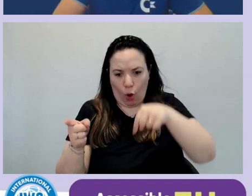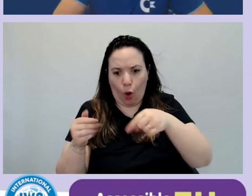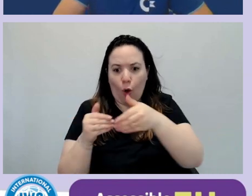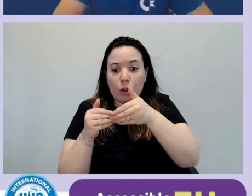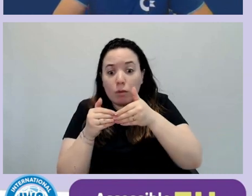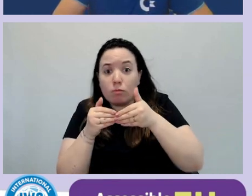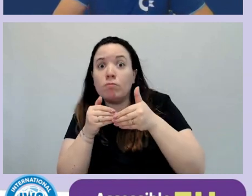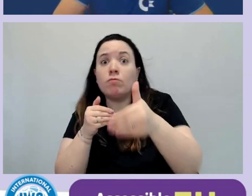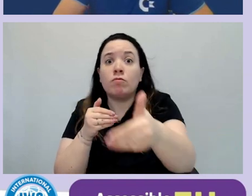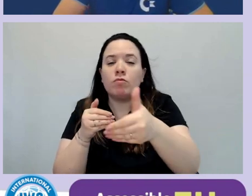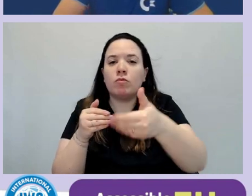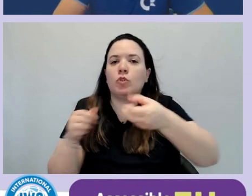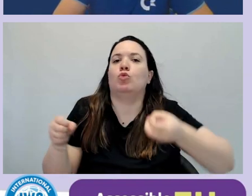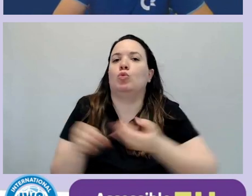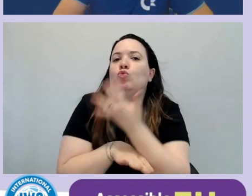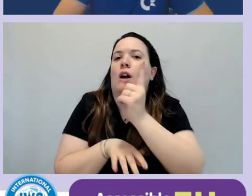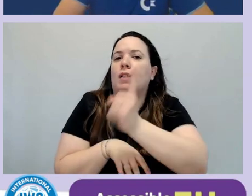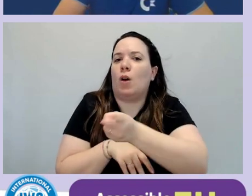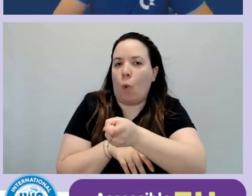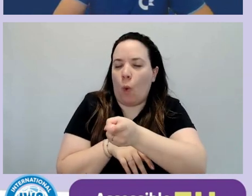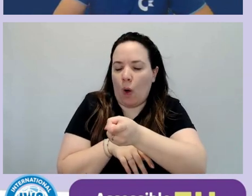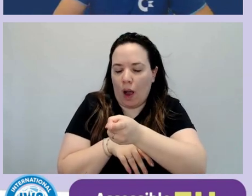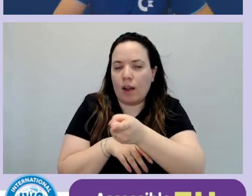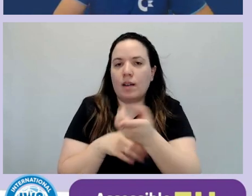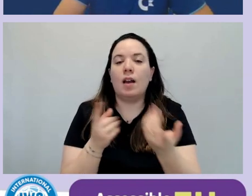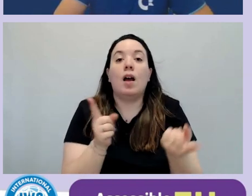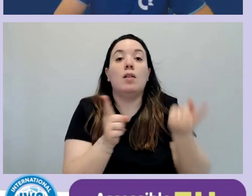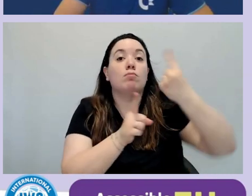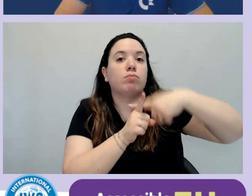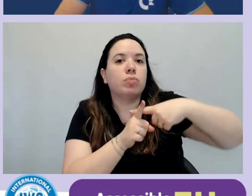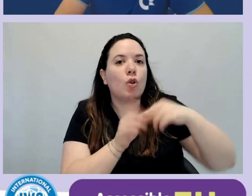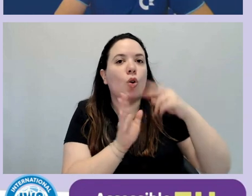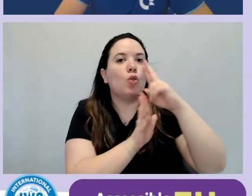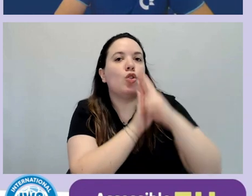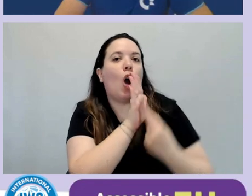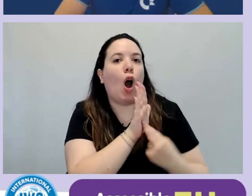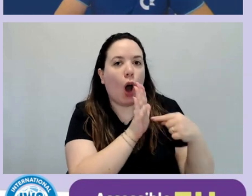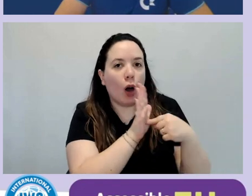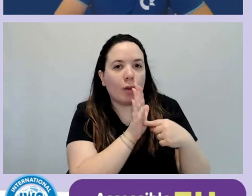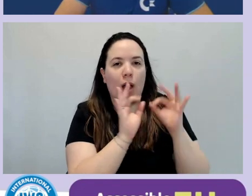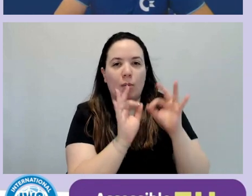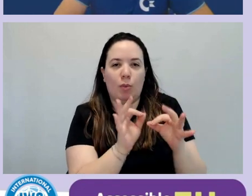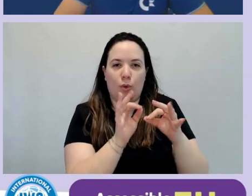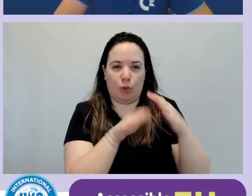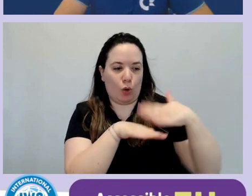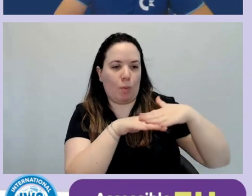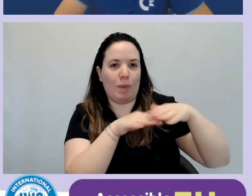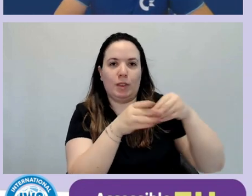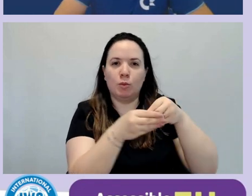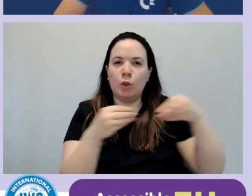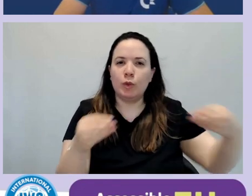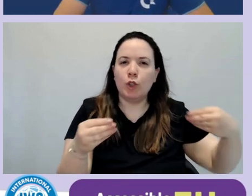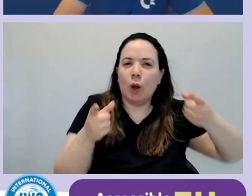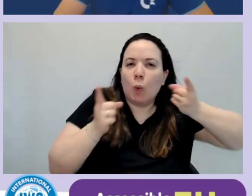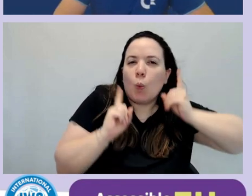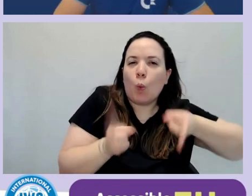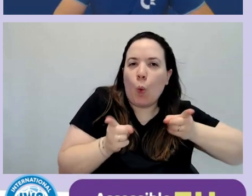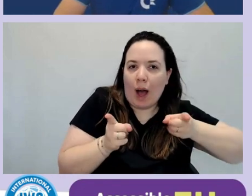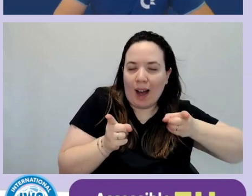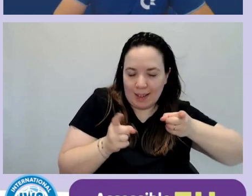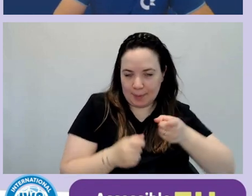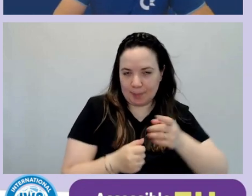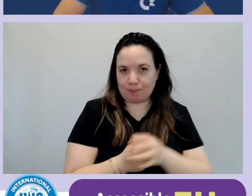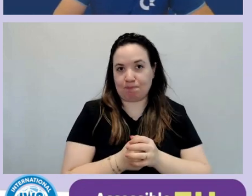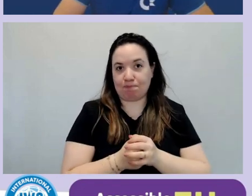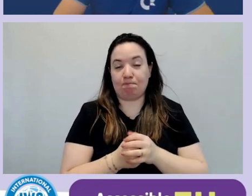insaputa su questa tematica e quali sono le norme che regolano le competenze professionali in questo tema. Subito